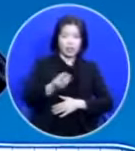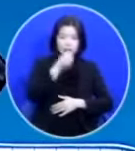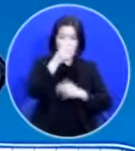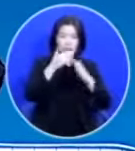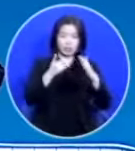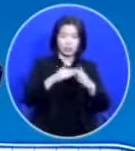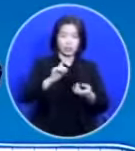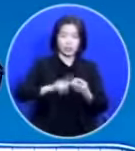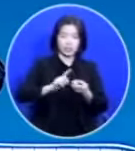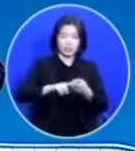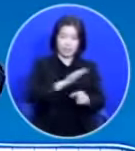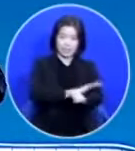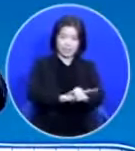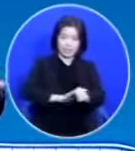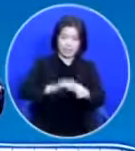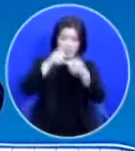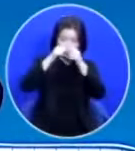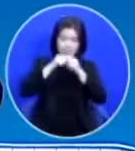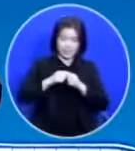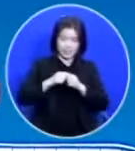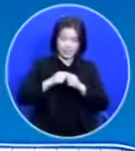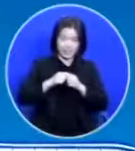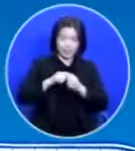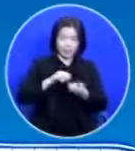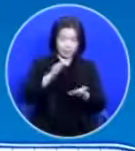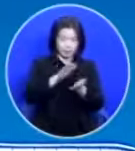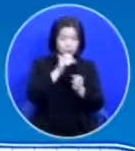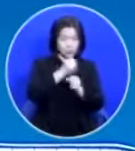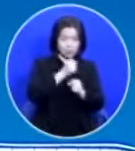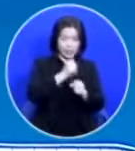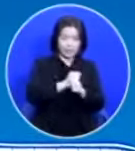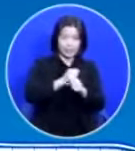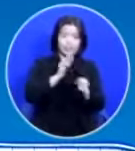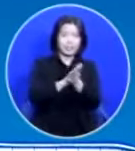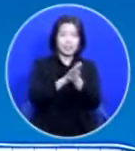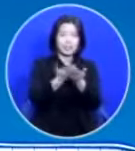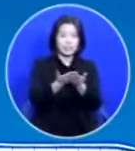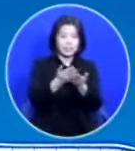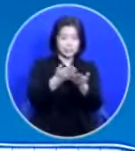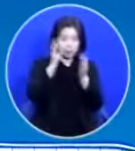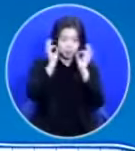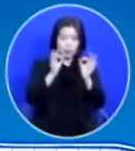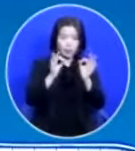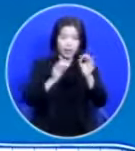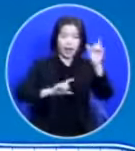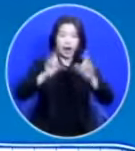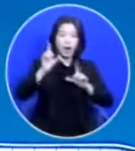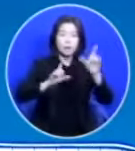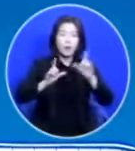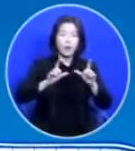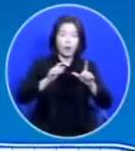잘 나와 있는 성소 지도를 보시거나 또는 모형을 보시면